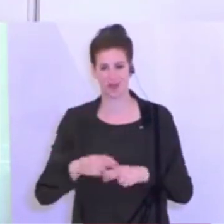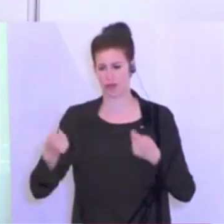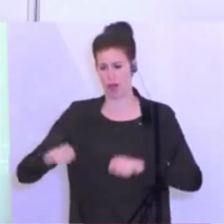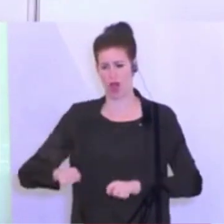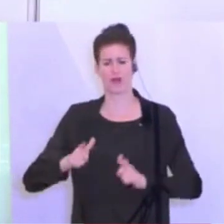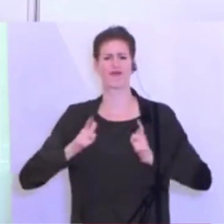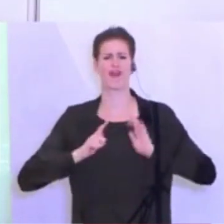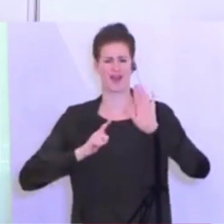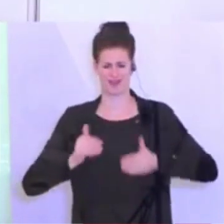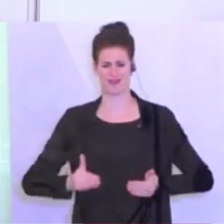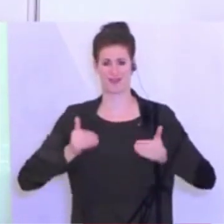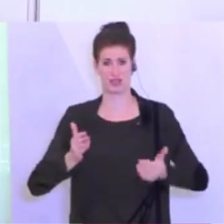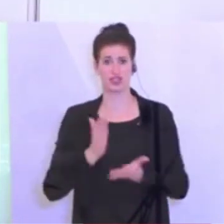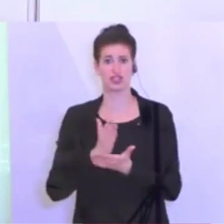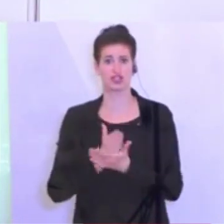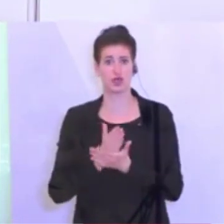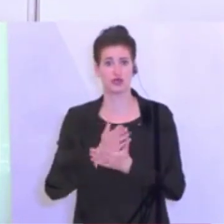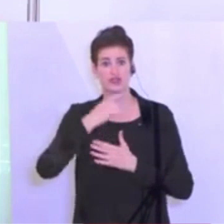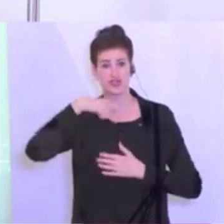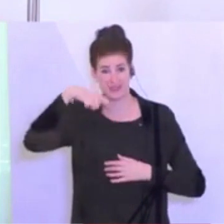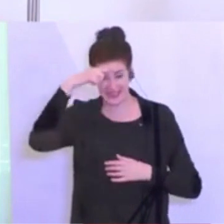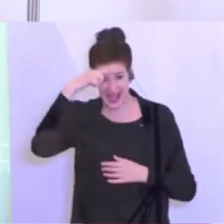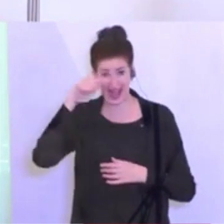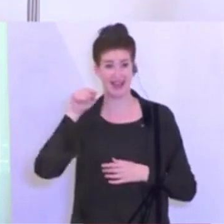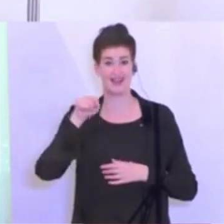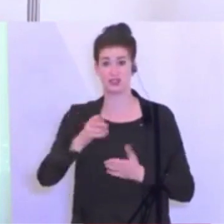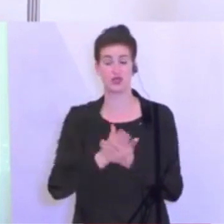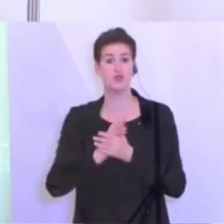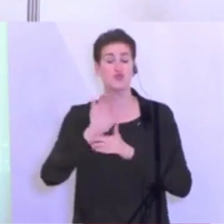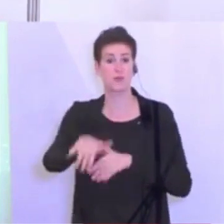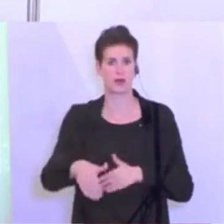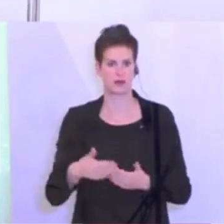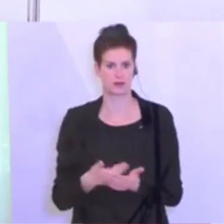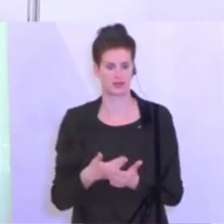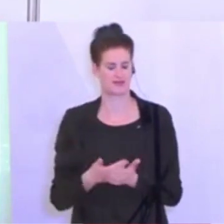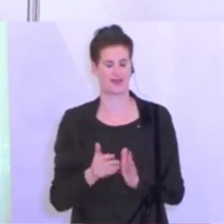Da verlasse ich mich dann eher auf den Niki Popper. Nicht nur, weil er so heißt.